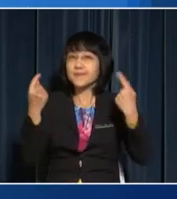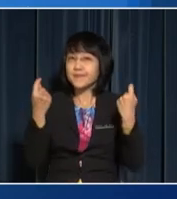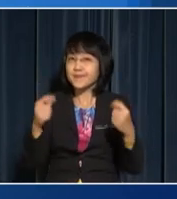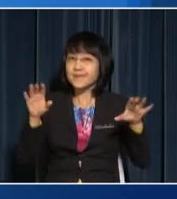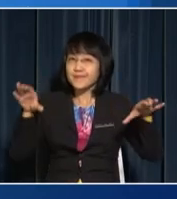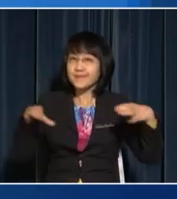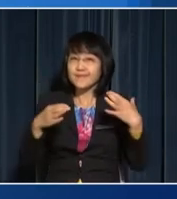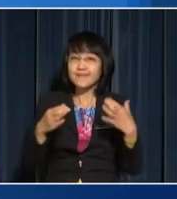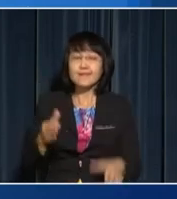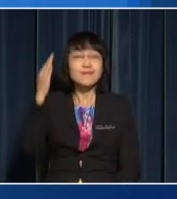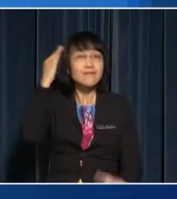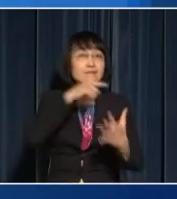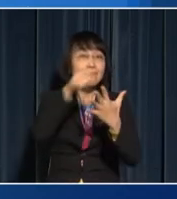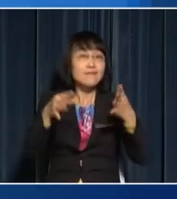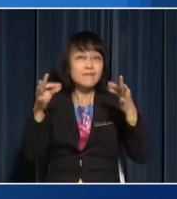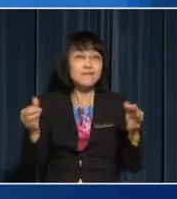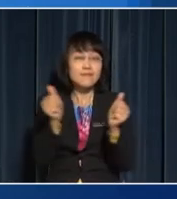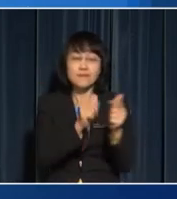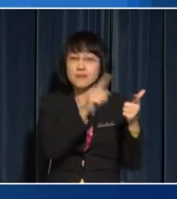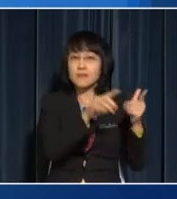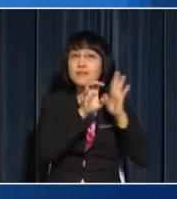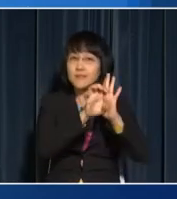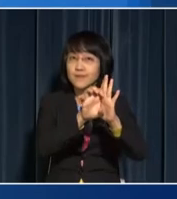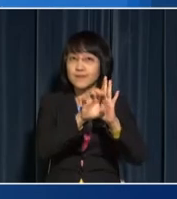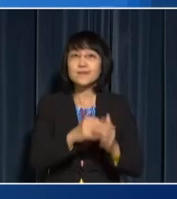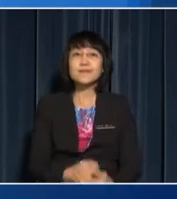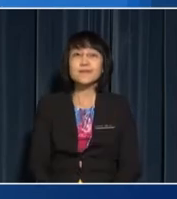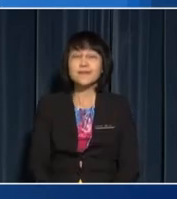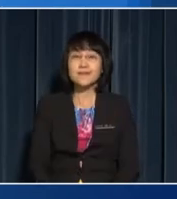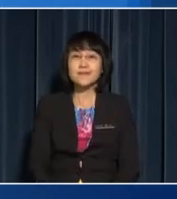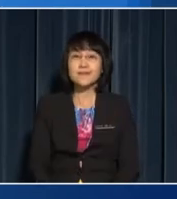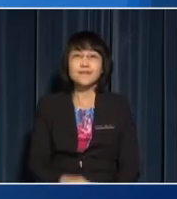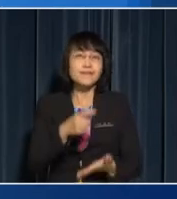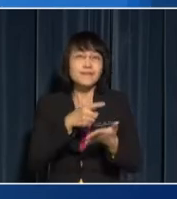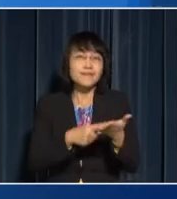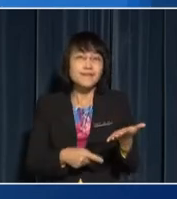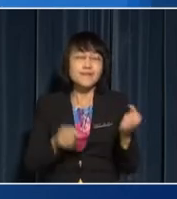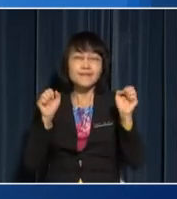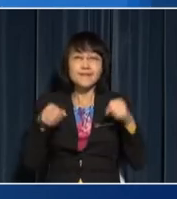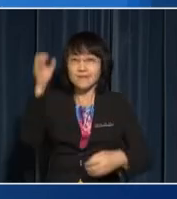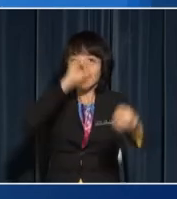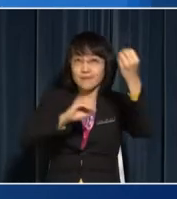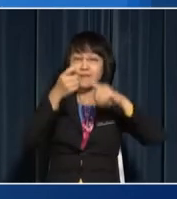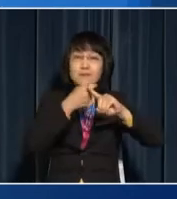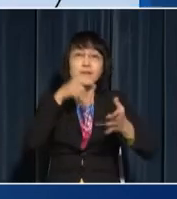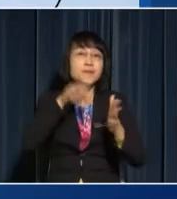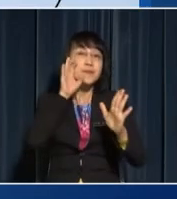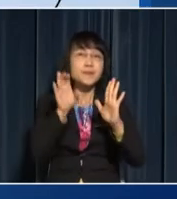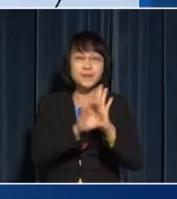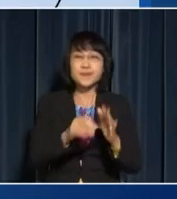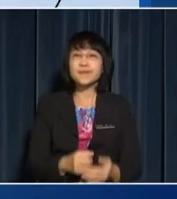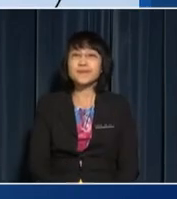try to make an inference with the second example What can be observed from this picture?